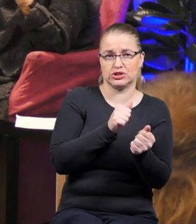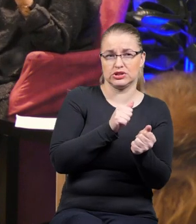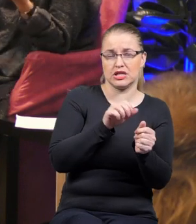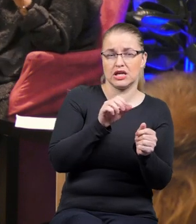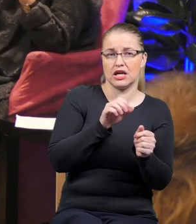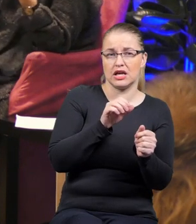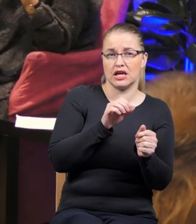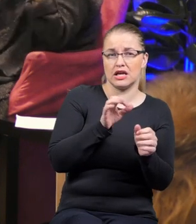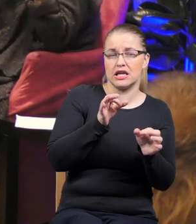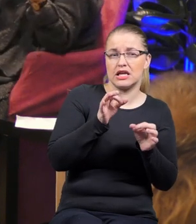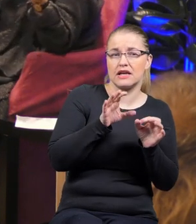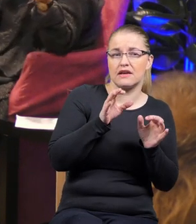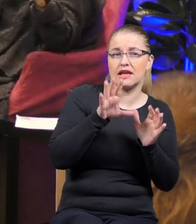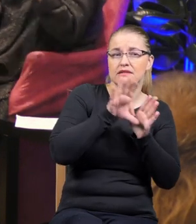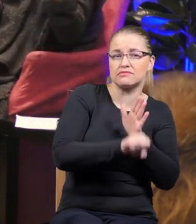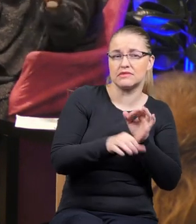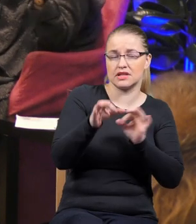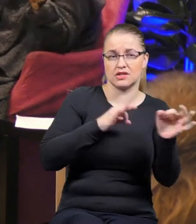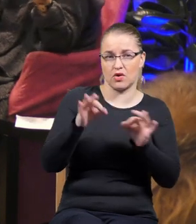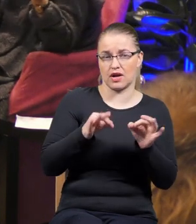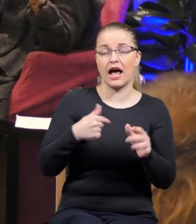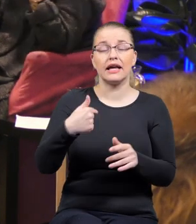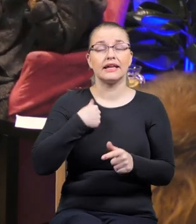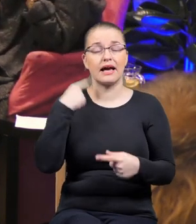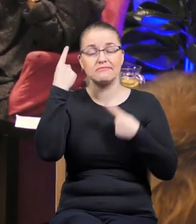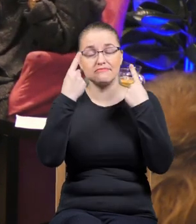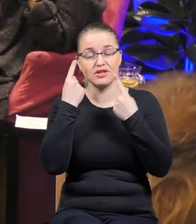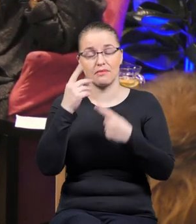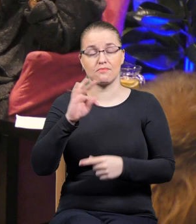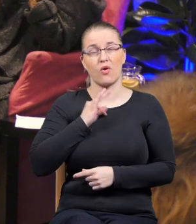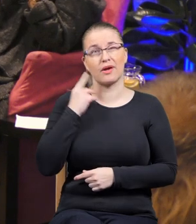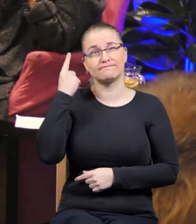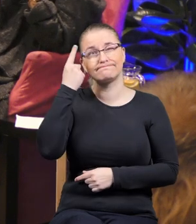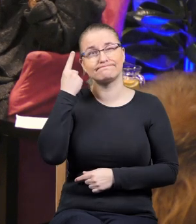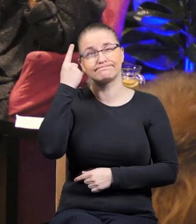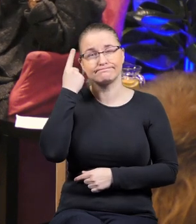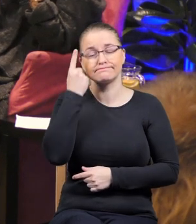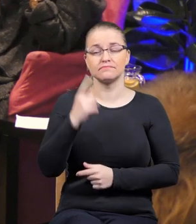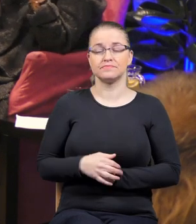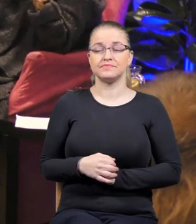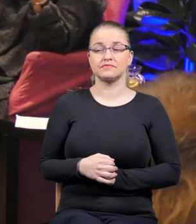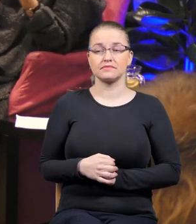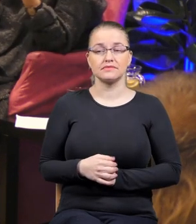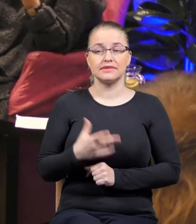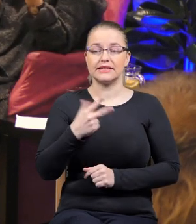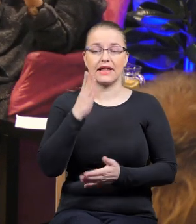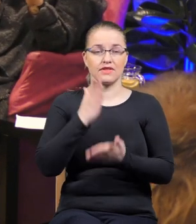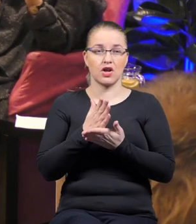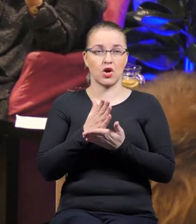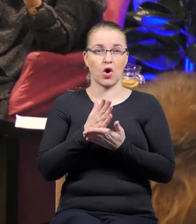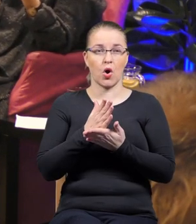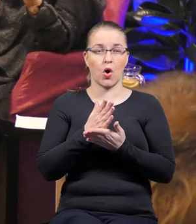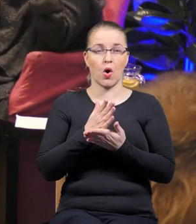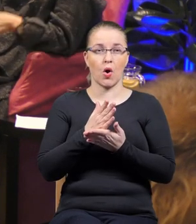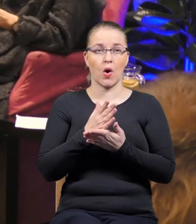mojej takiej refleksji, że nie sama niepamięć jest